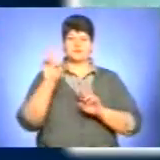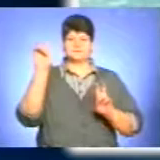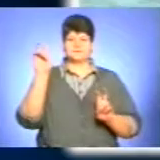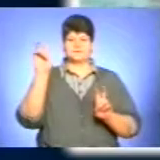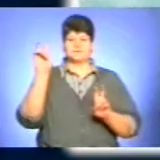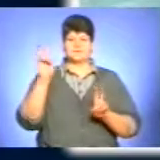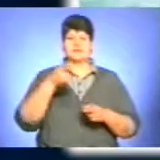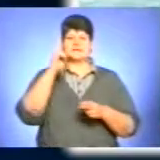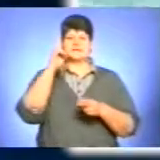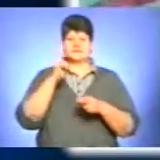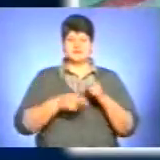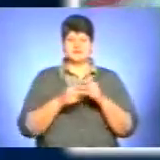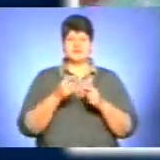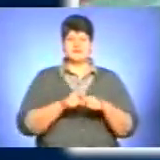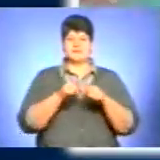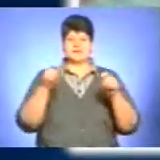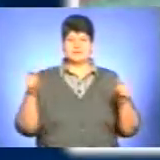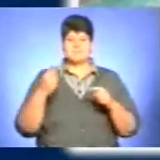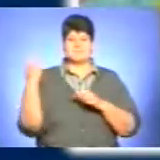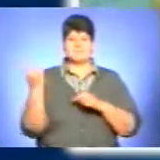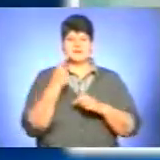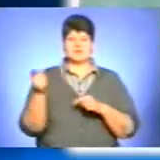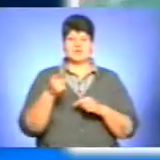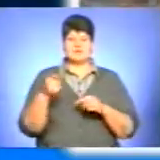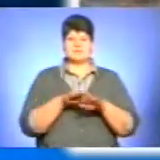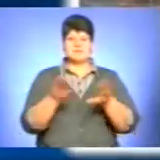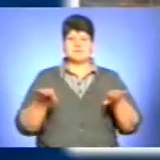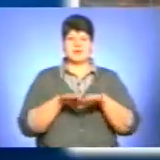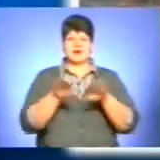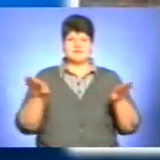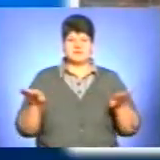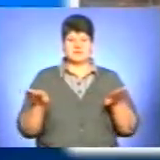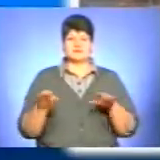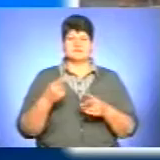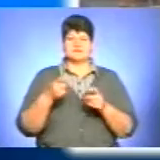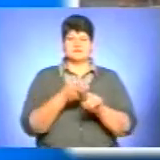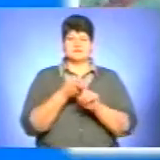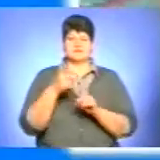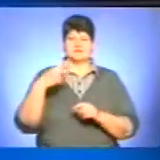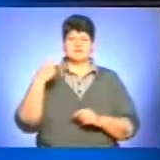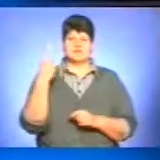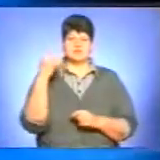Завершилась відкрита першість Тернополя сплавання, приурочена 21-й річниці Збройних сил України.